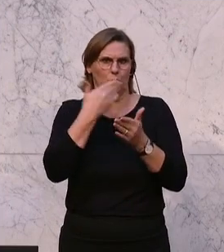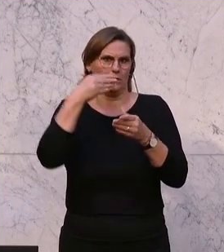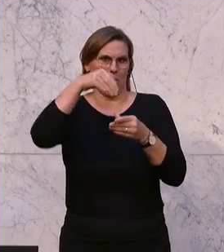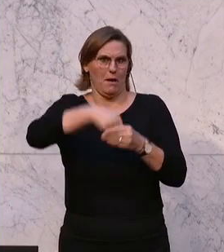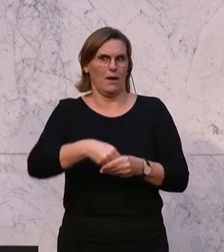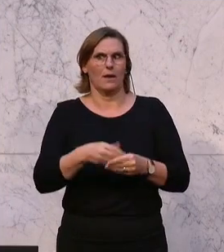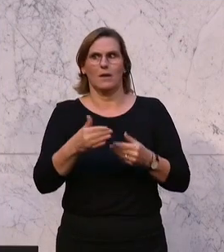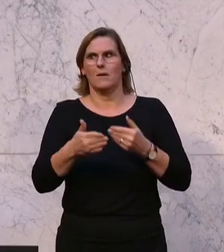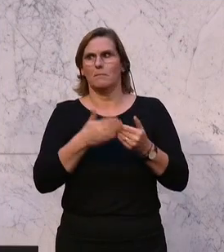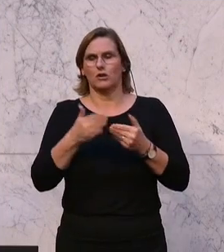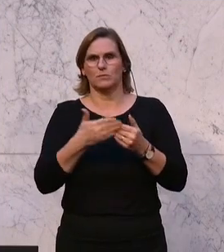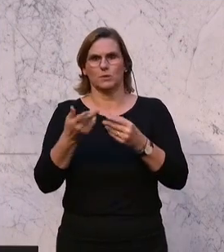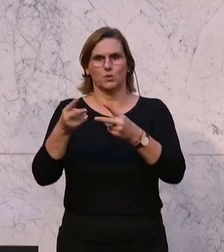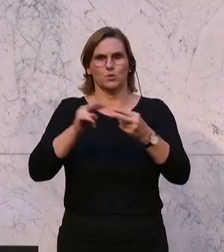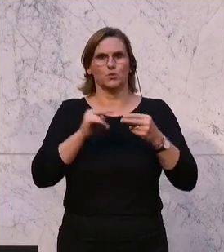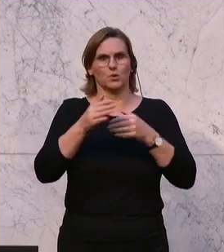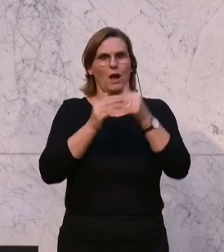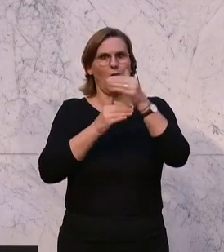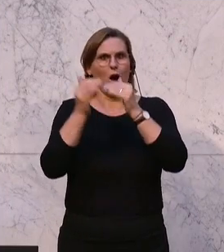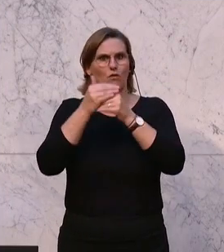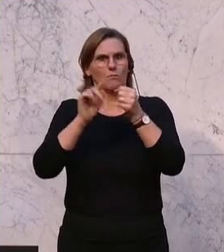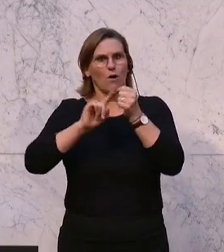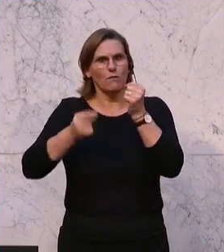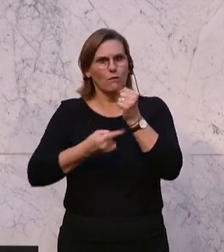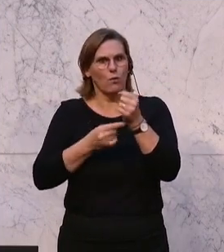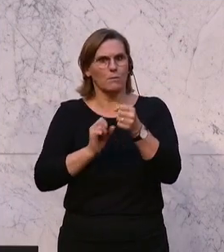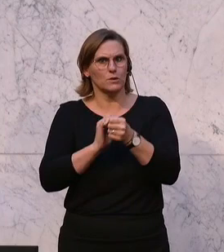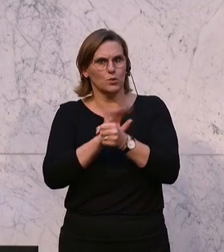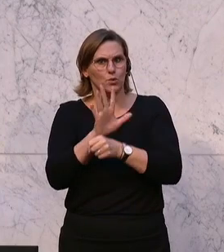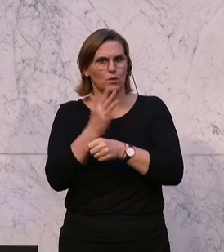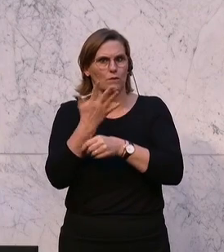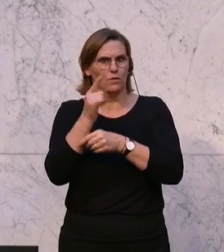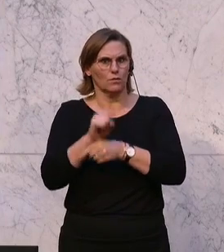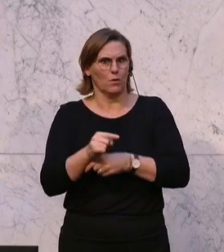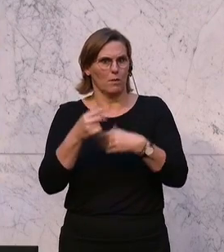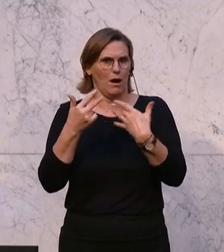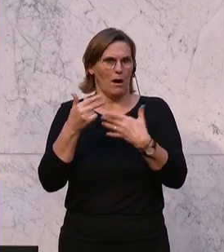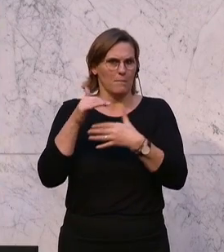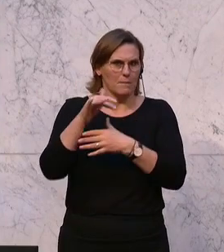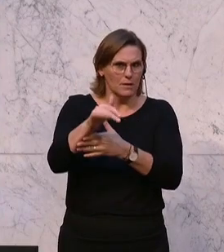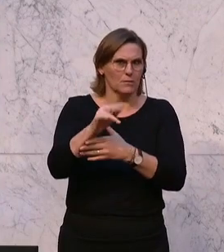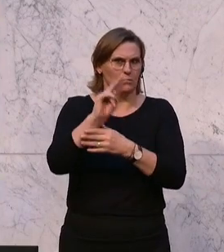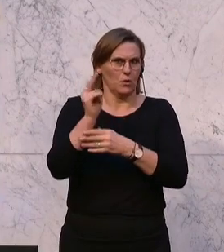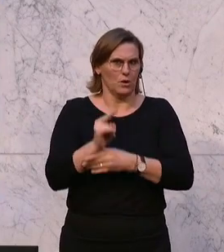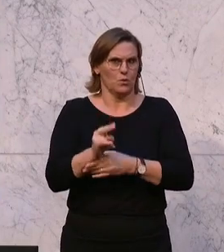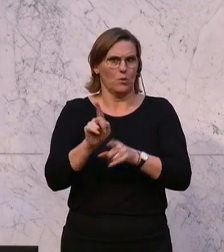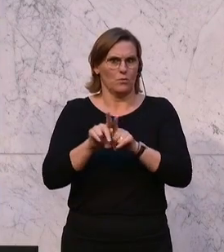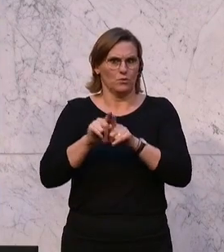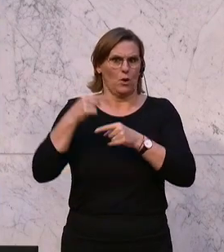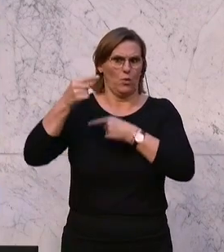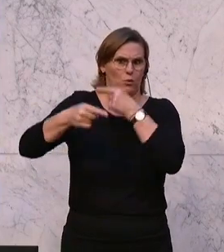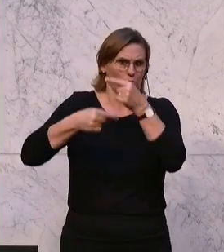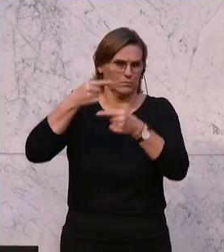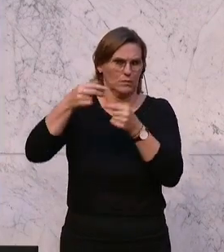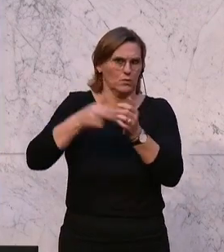der Wiederaufbaufrag mit Corona, 5,9 Milliarden Euro zu bezahlen, natürlich von kommenden Generationen. Da wird